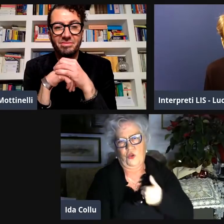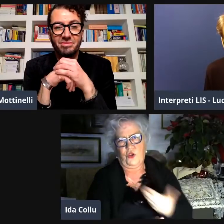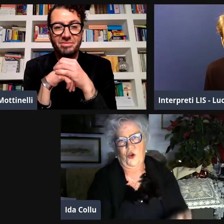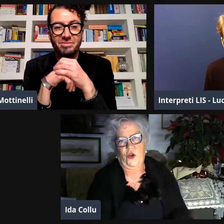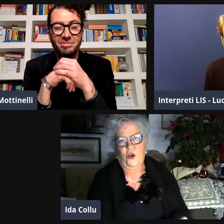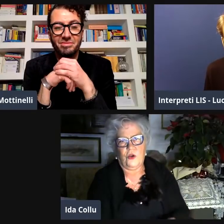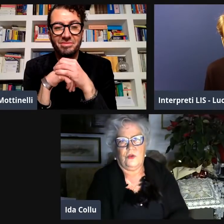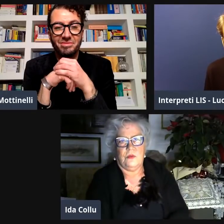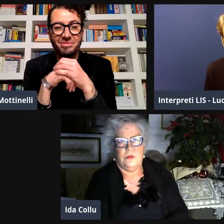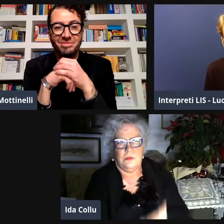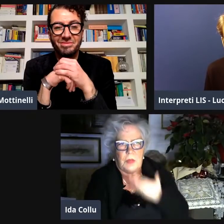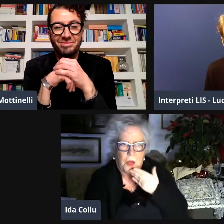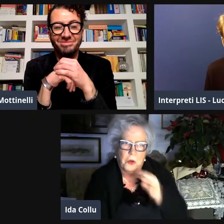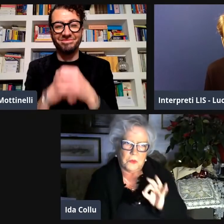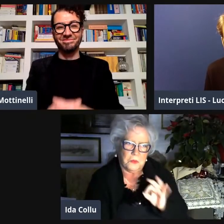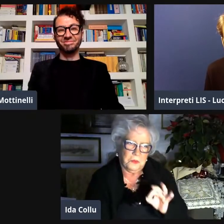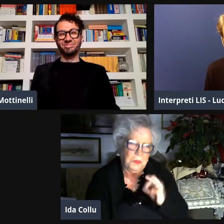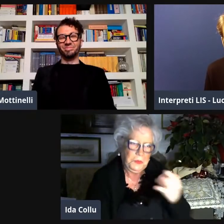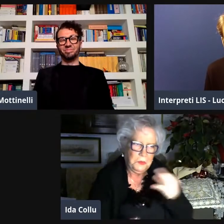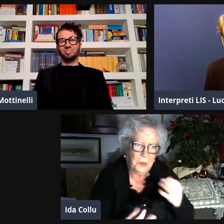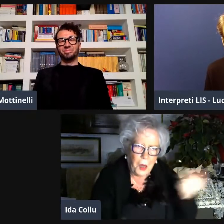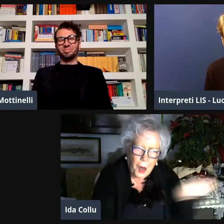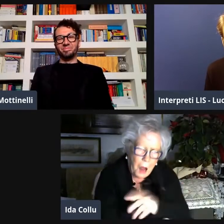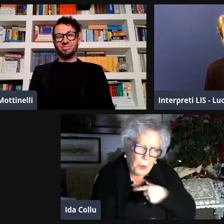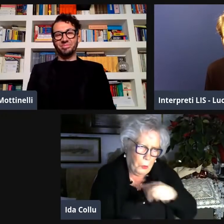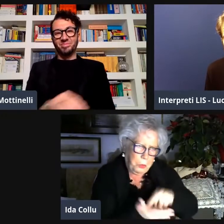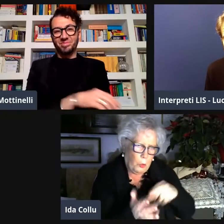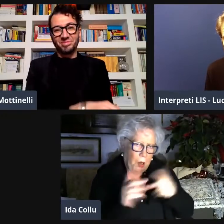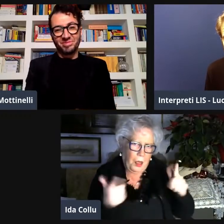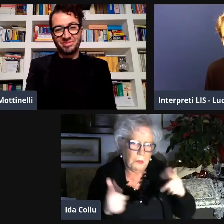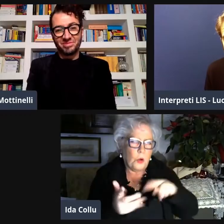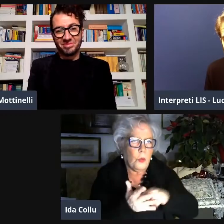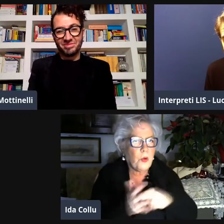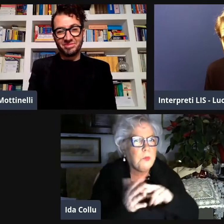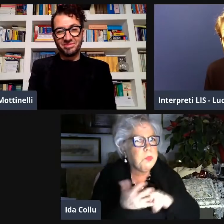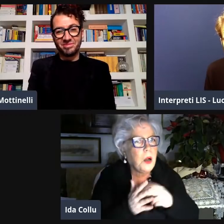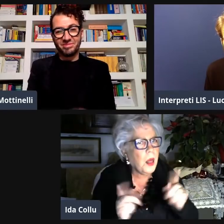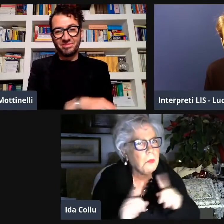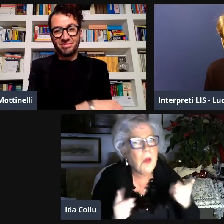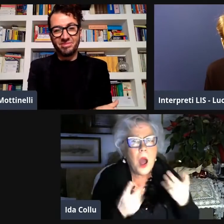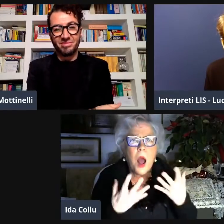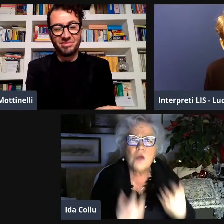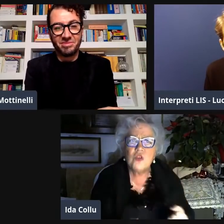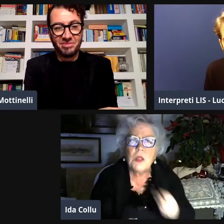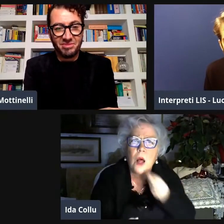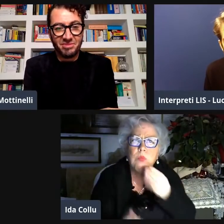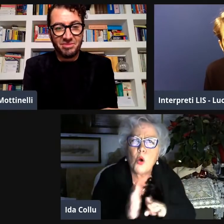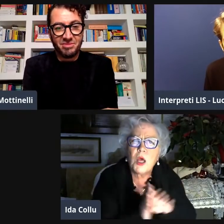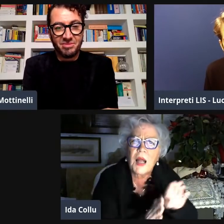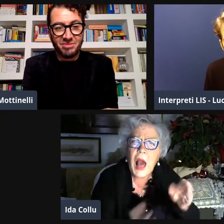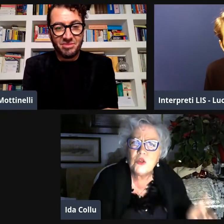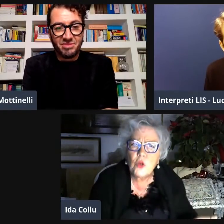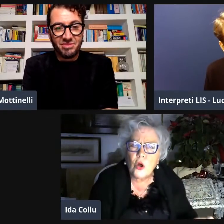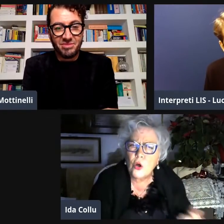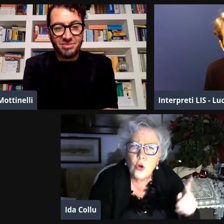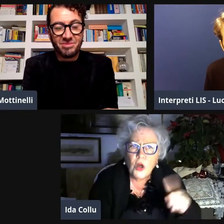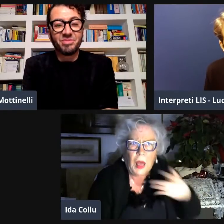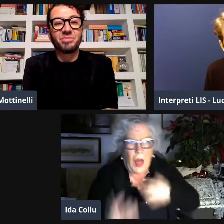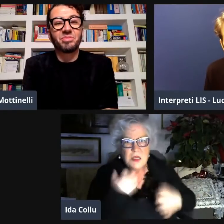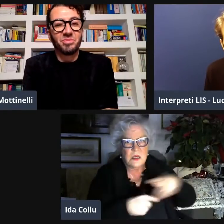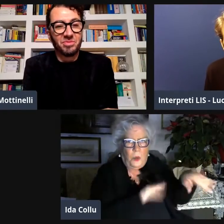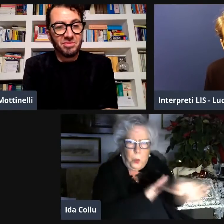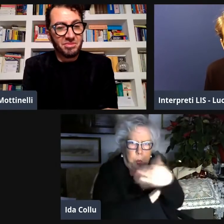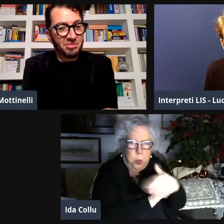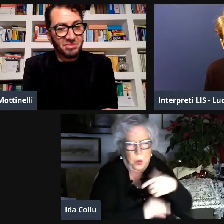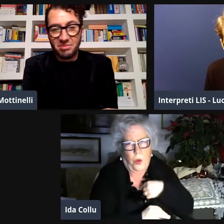vorrei che le persone sorde appunto dessero una giusta impressione lui mi disse che non c'era nessun problema ha